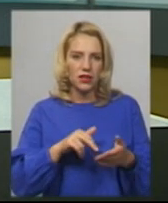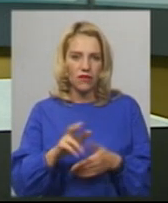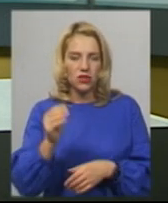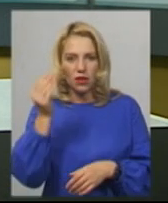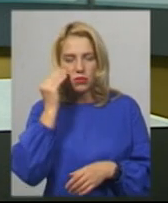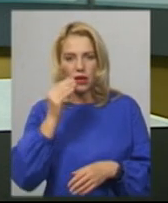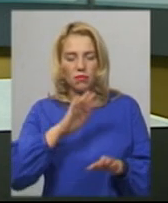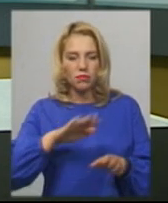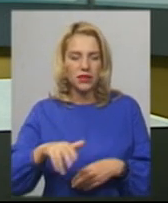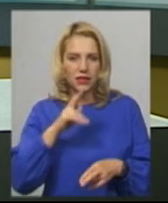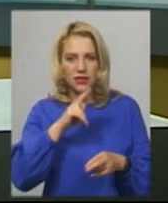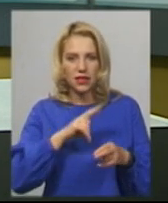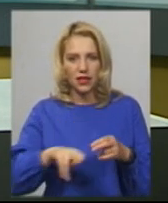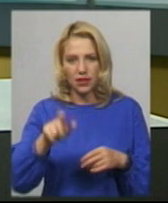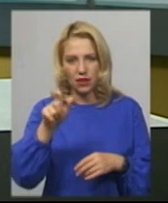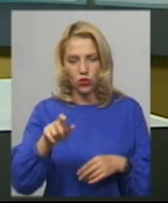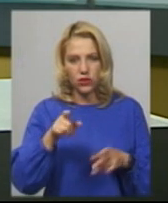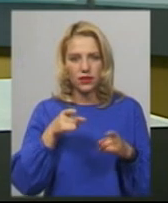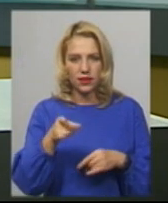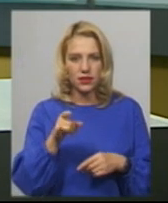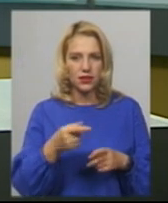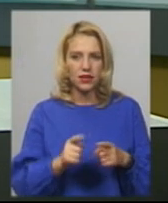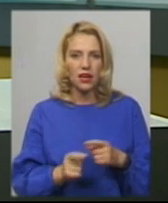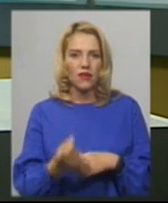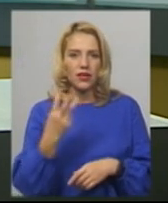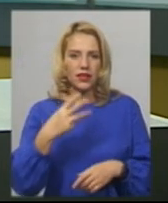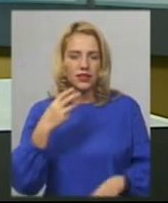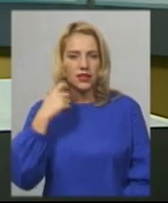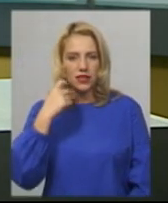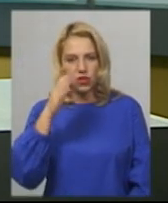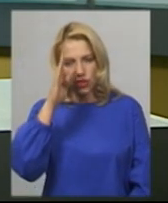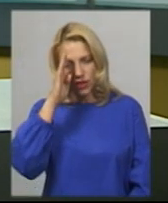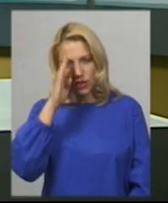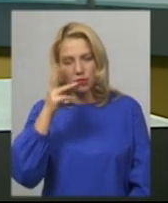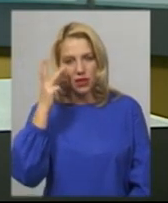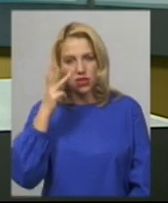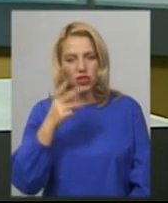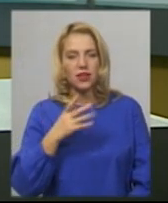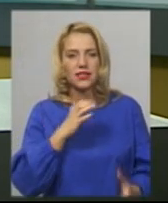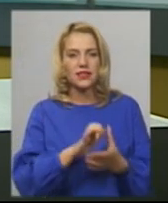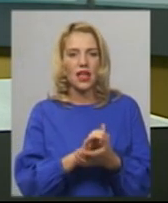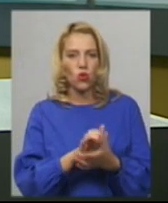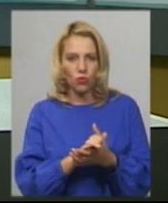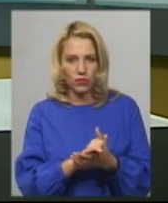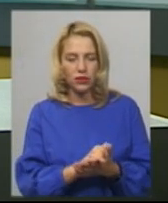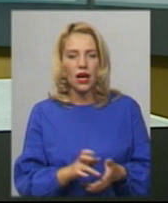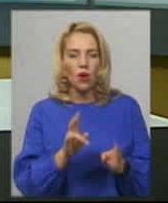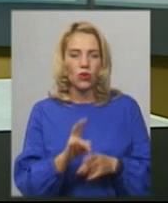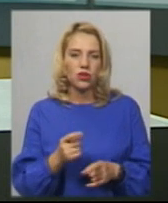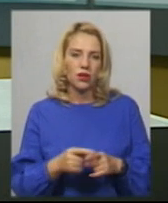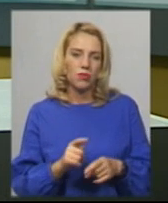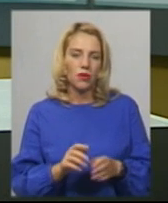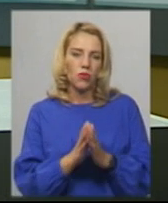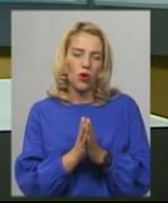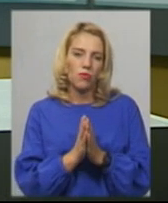кілька днів після зникнення таксиста. Ним виявився 30-річний хмельничанин, знайомий потерпілого. Він попросив таксиста відвезти його додому